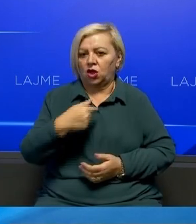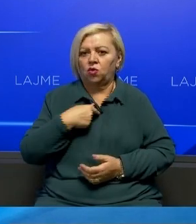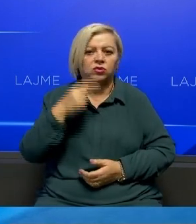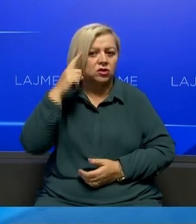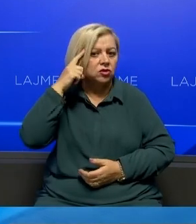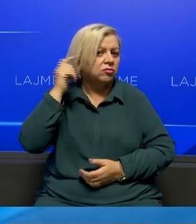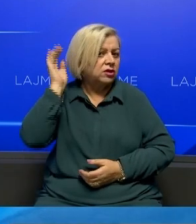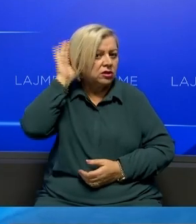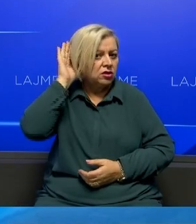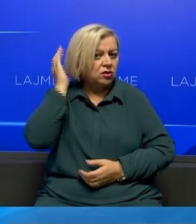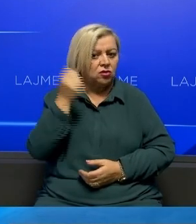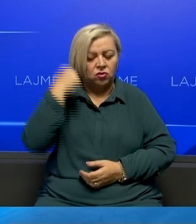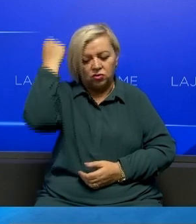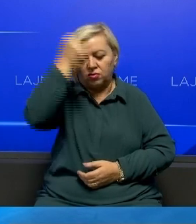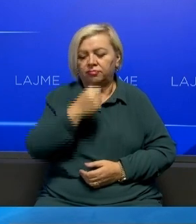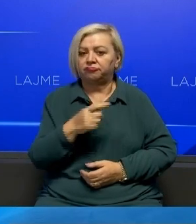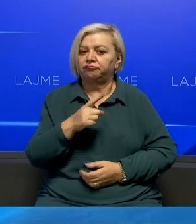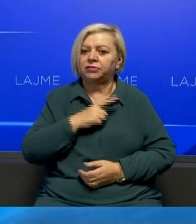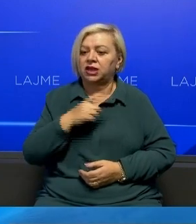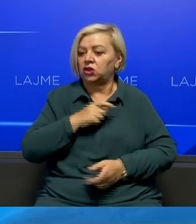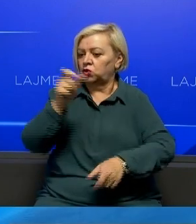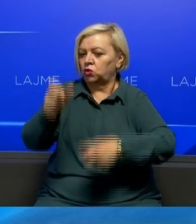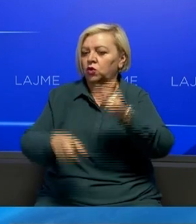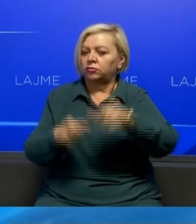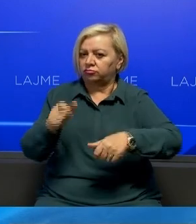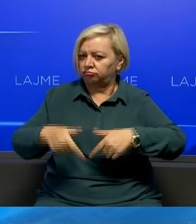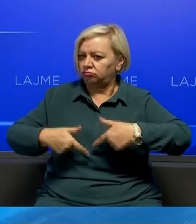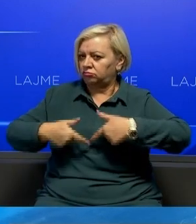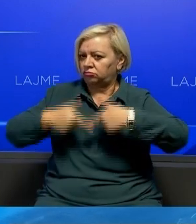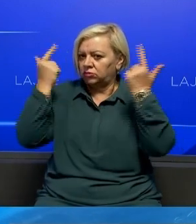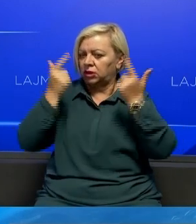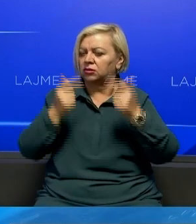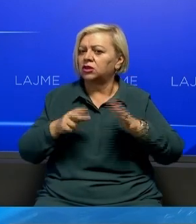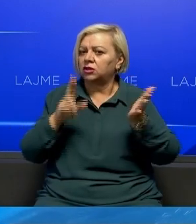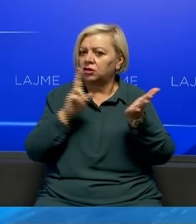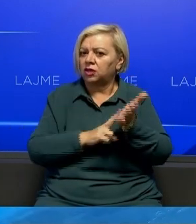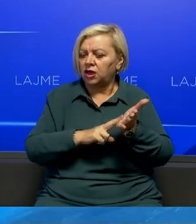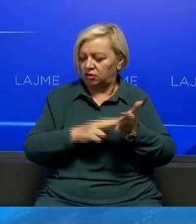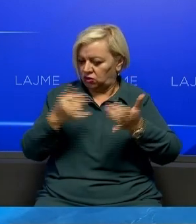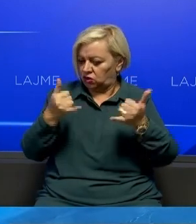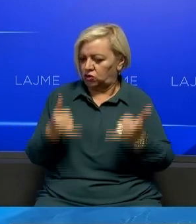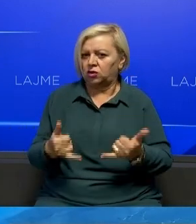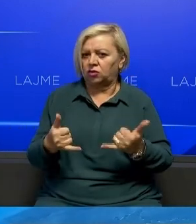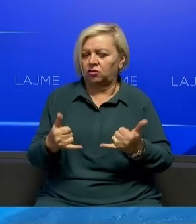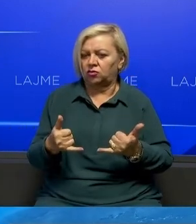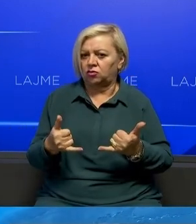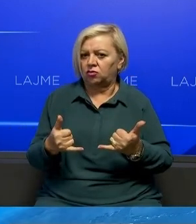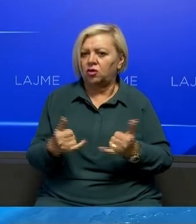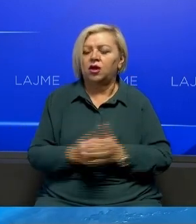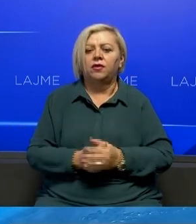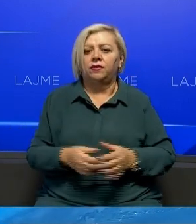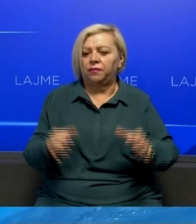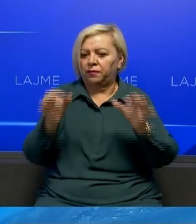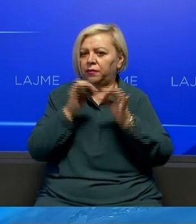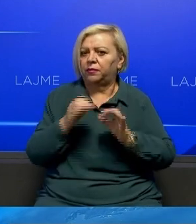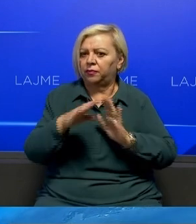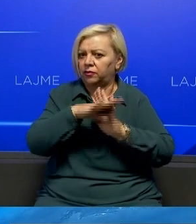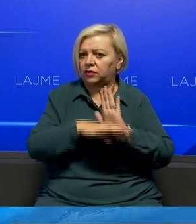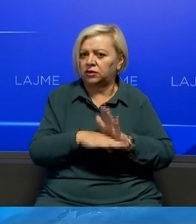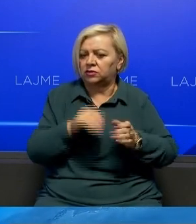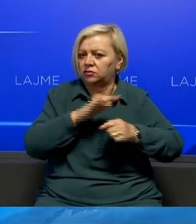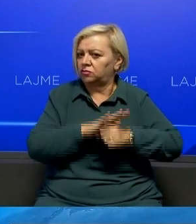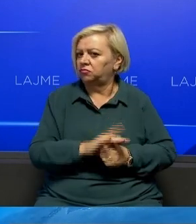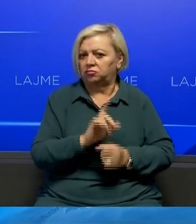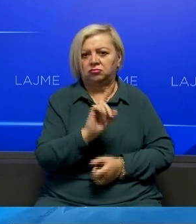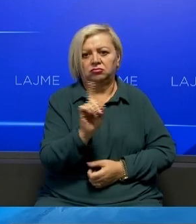isoj. Presë nga gjithë qytetarët që të kuptojnë drejt se sot nuk pëndodhë asgjë e jash leqme apo